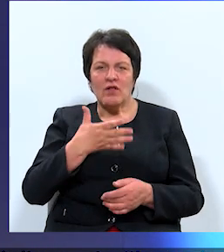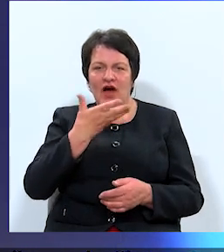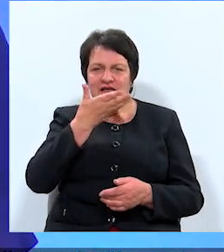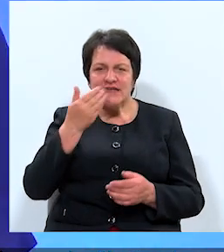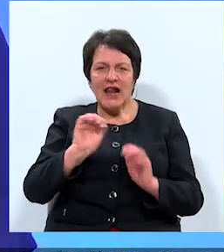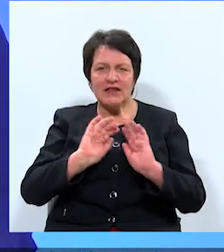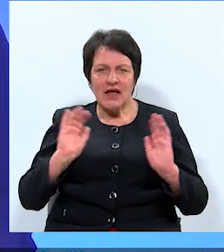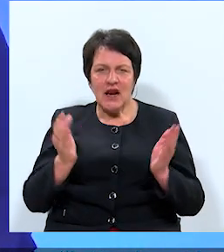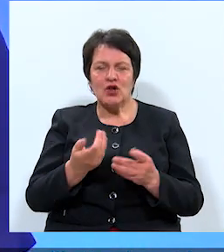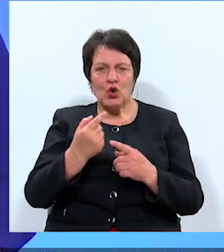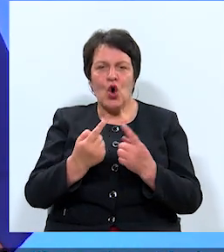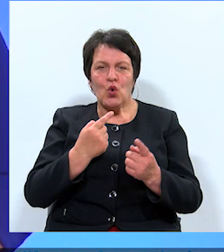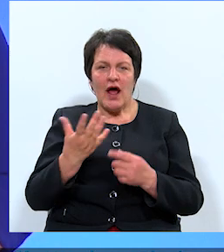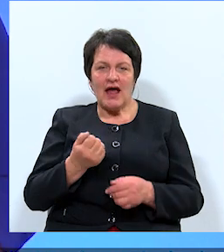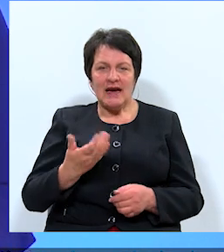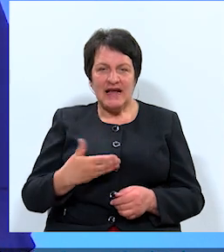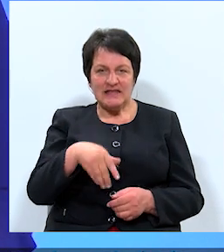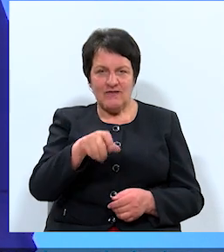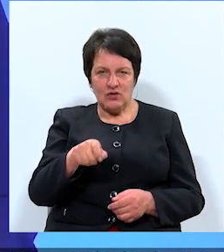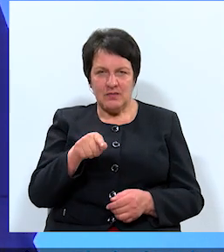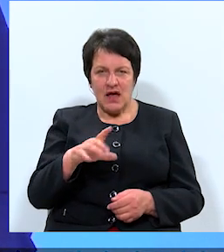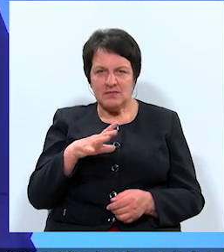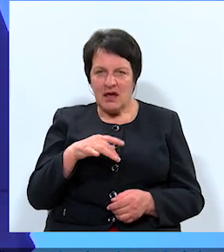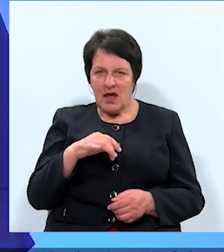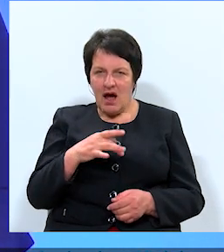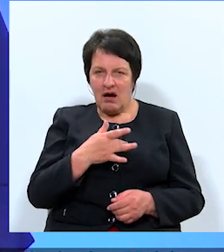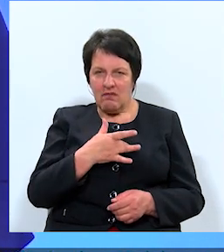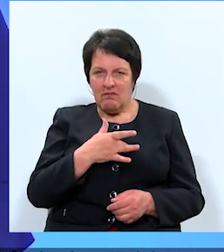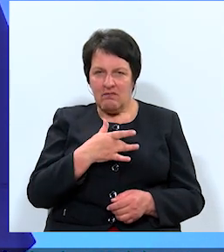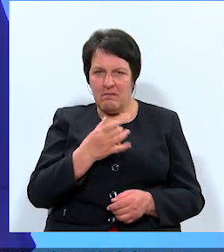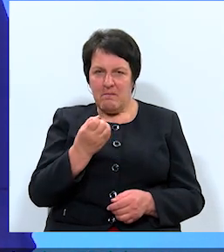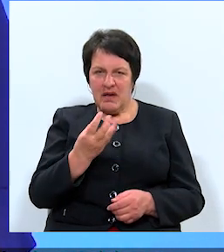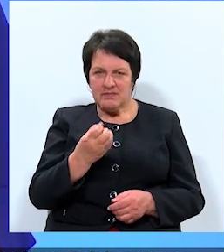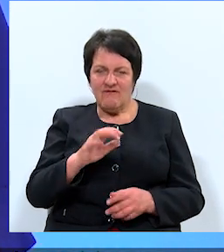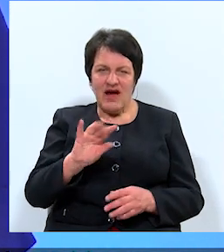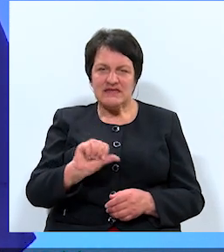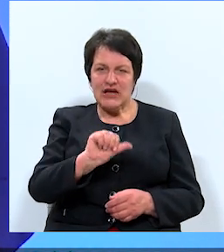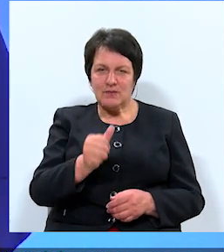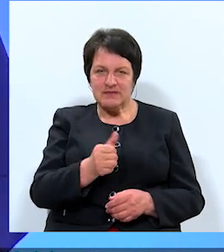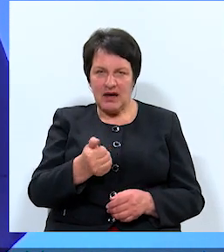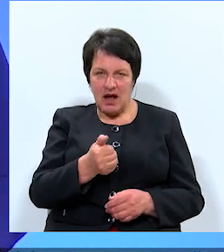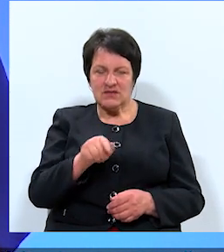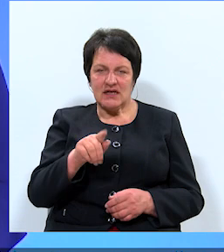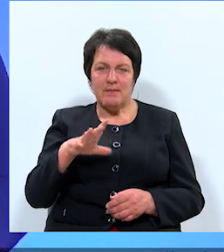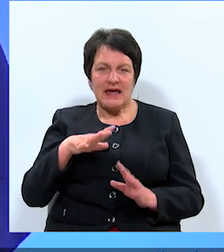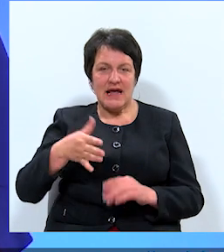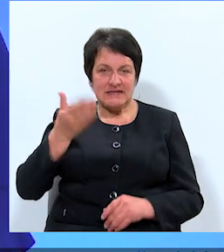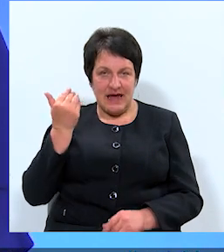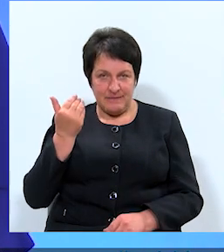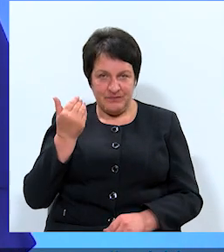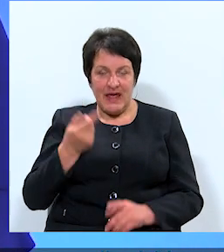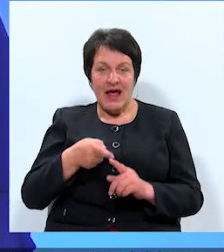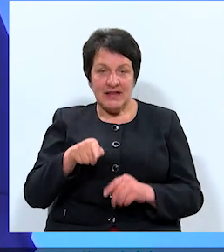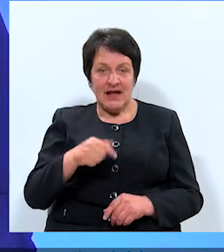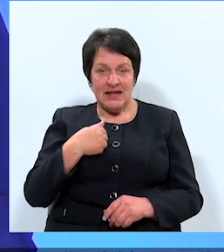siltināt un runāt ar iedzīvotājiem. Tas bija nebaldos 15. vai 16. gads, tas bija sen. Nu,